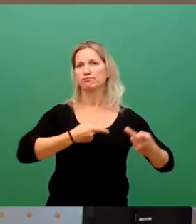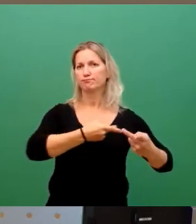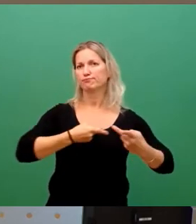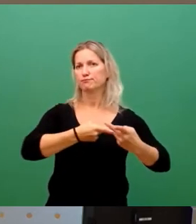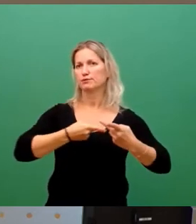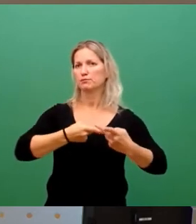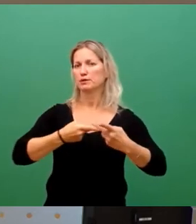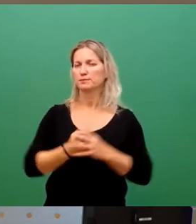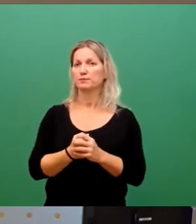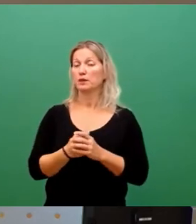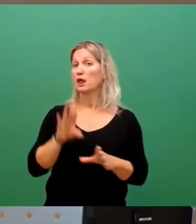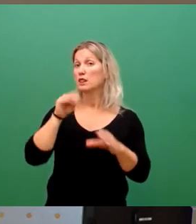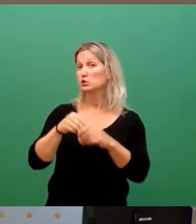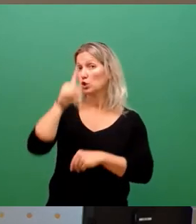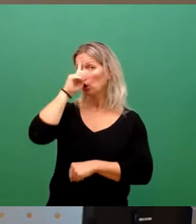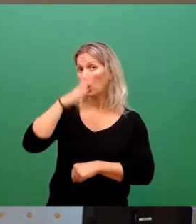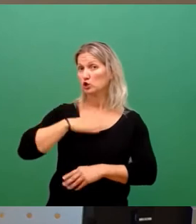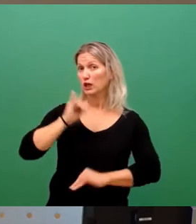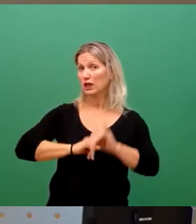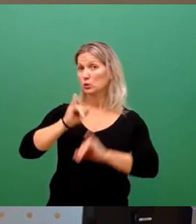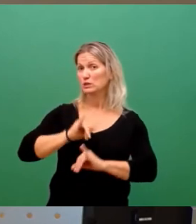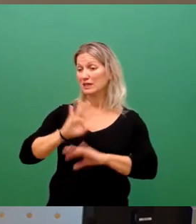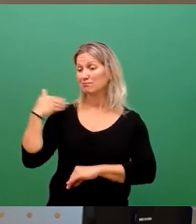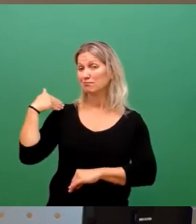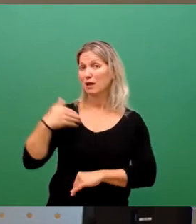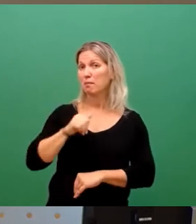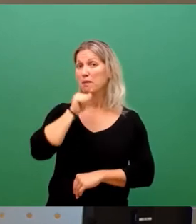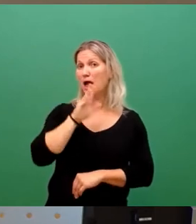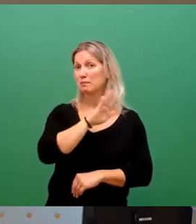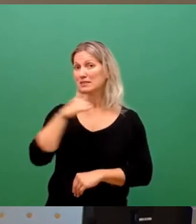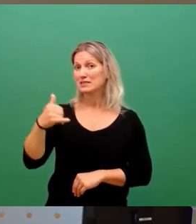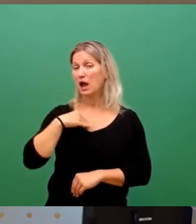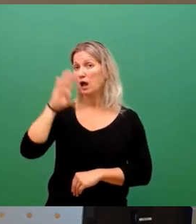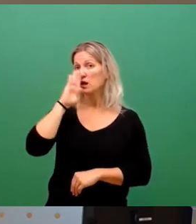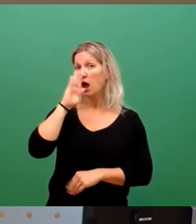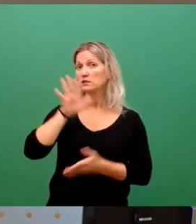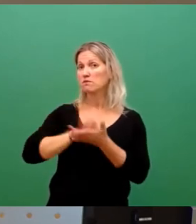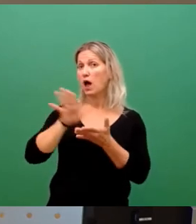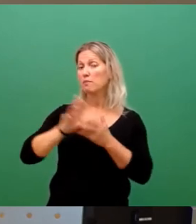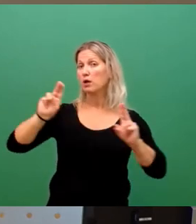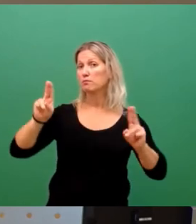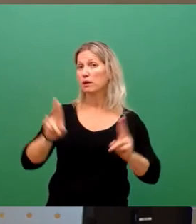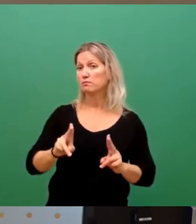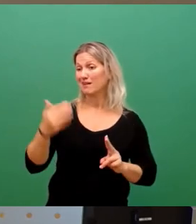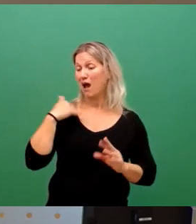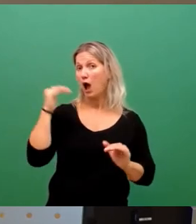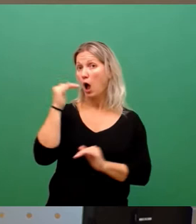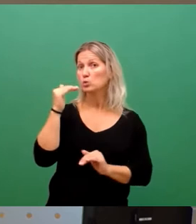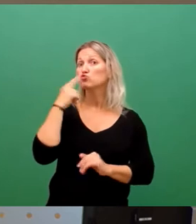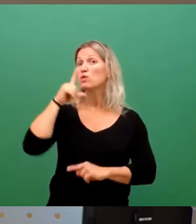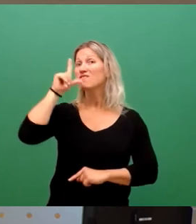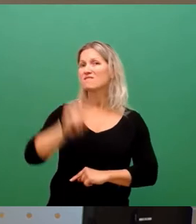der Industrie, der deutschen Industrie, die seit Mai stetig immer weniger Gas verbraucht, im August etwa 20 Prozent weniger